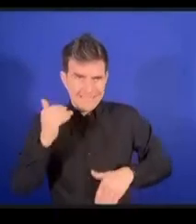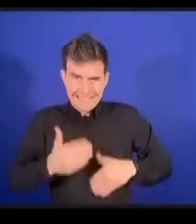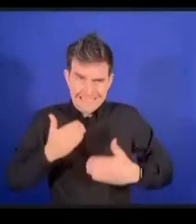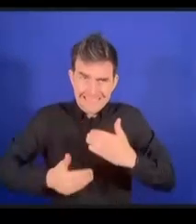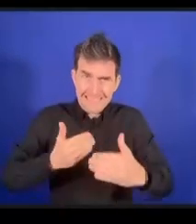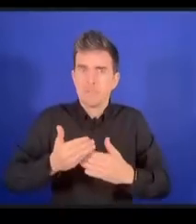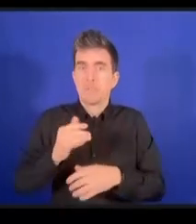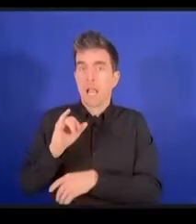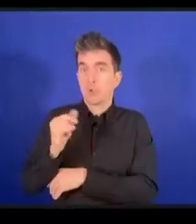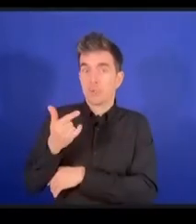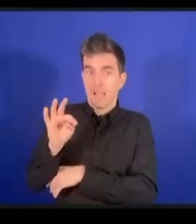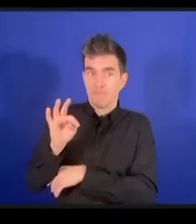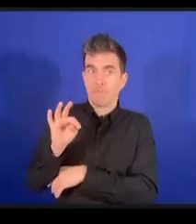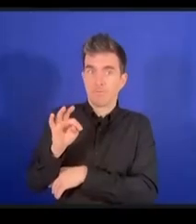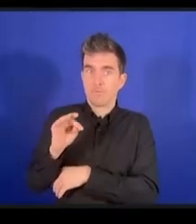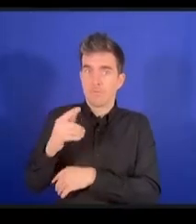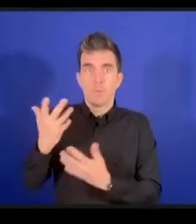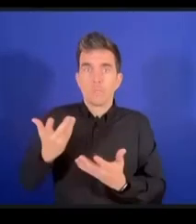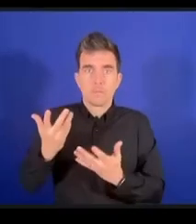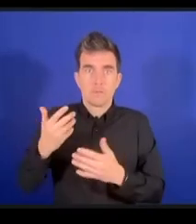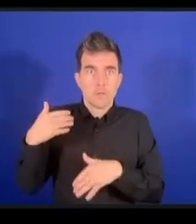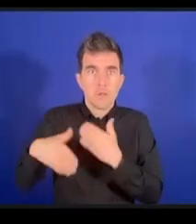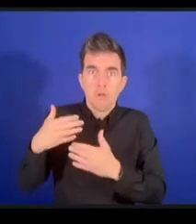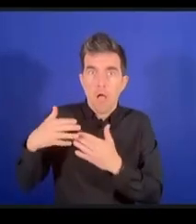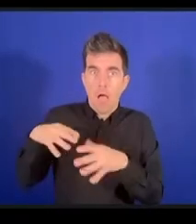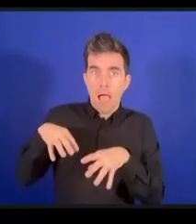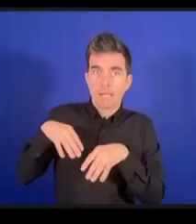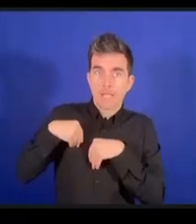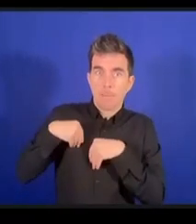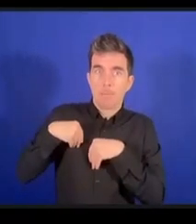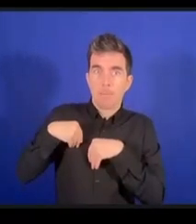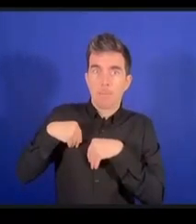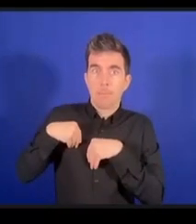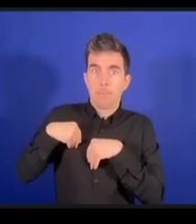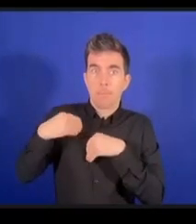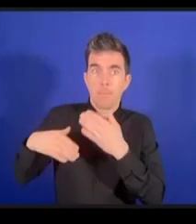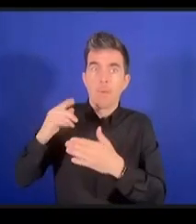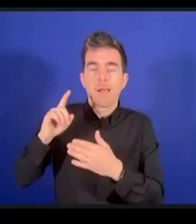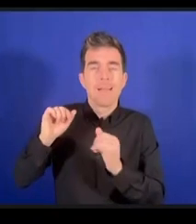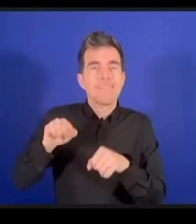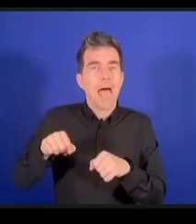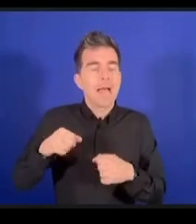être accepté je pense cependant que nous exposons à certaines difficultés